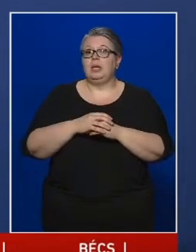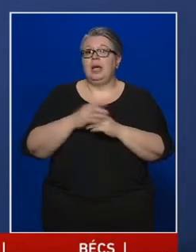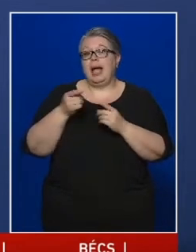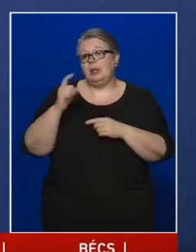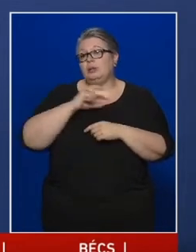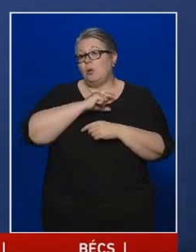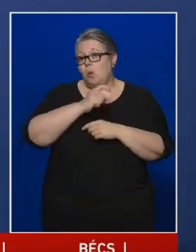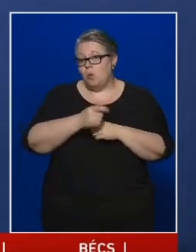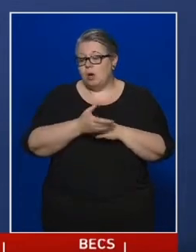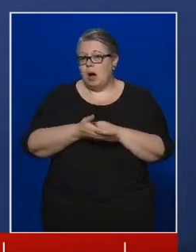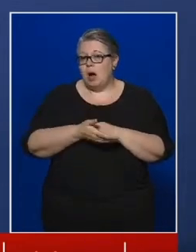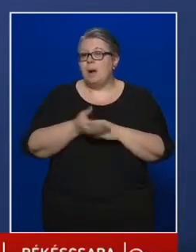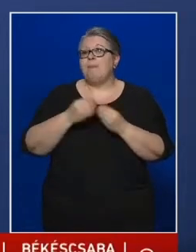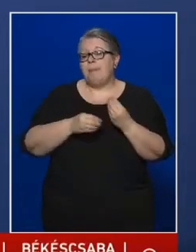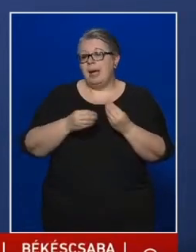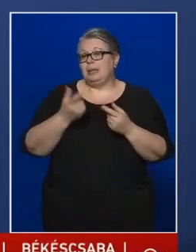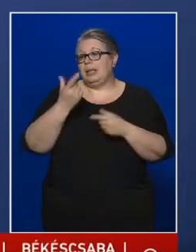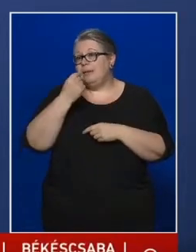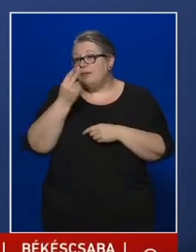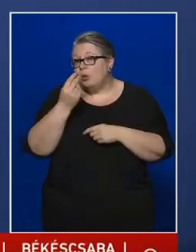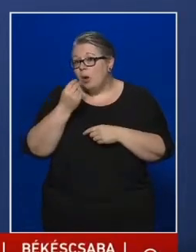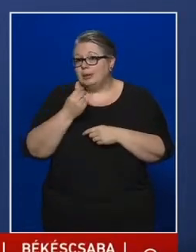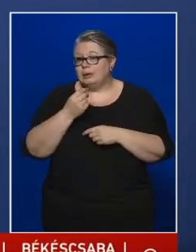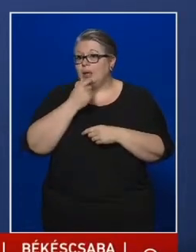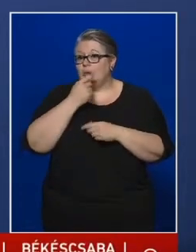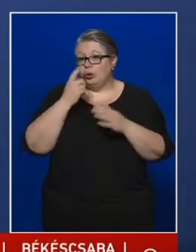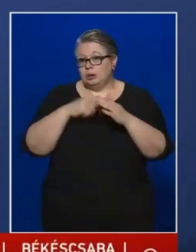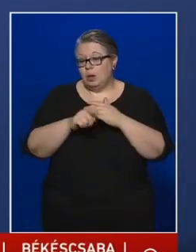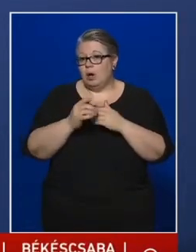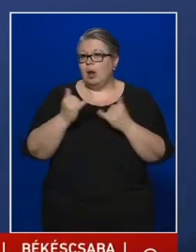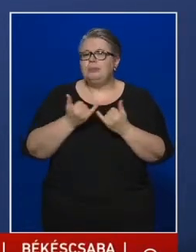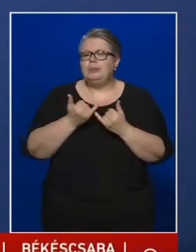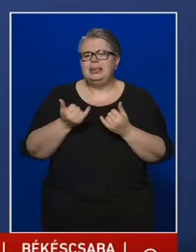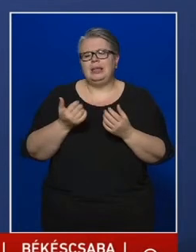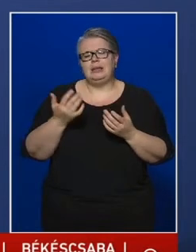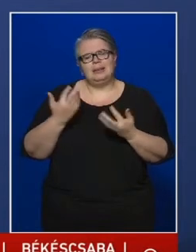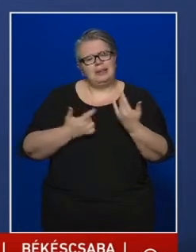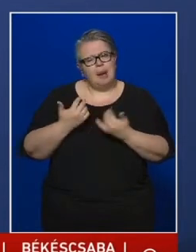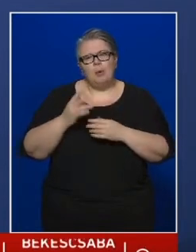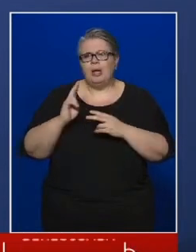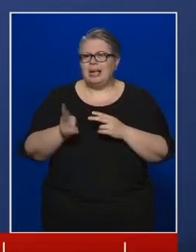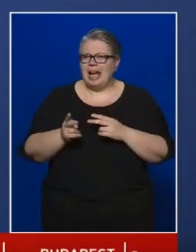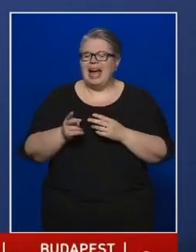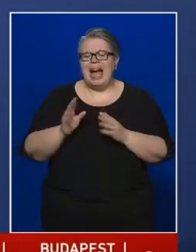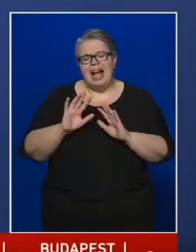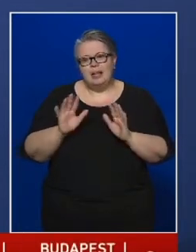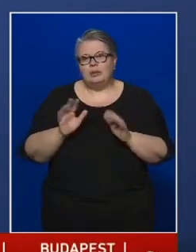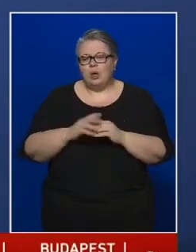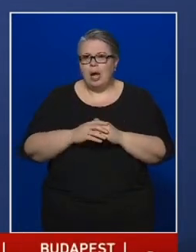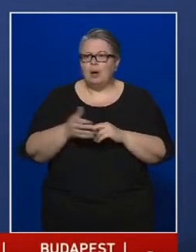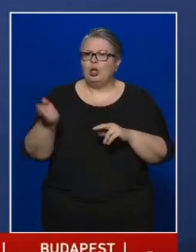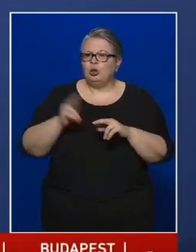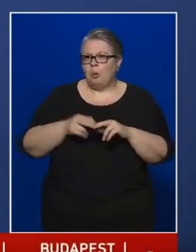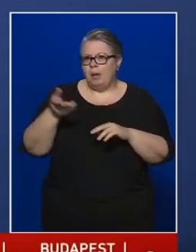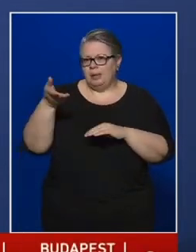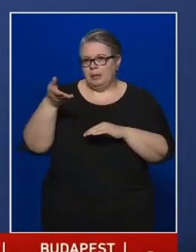tulajdonképpen, hiszen az influenza időszakban mindig számolnunk kell jellemzően egy